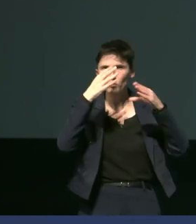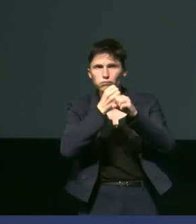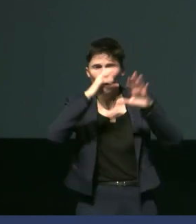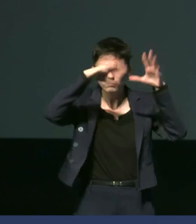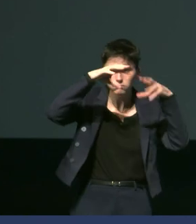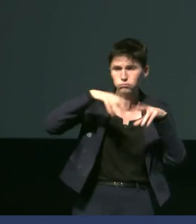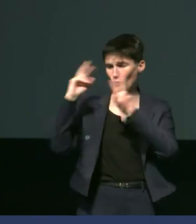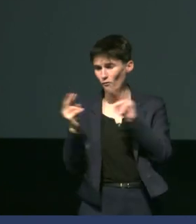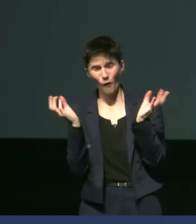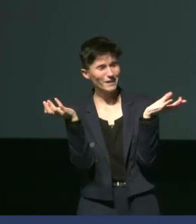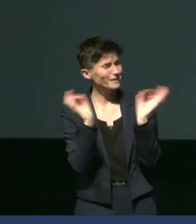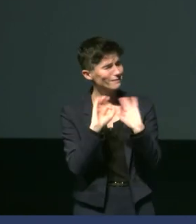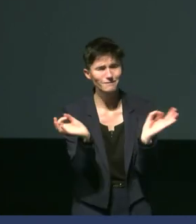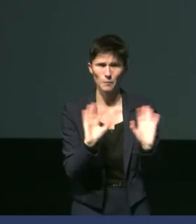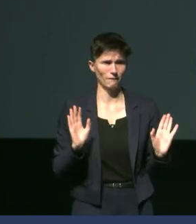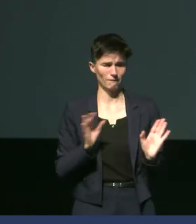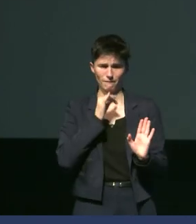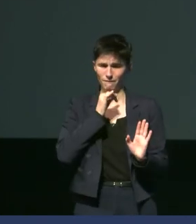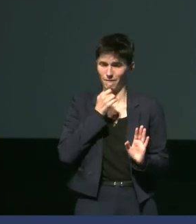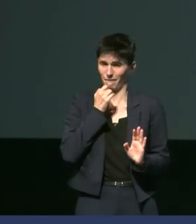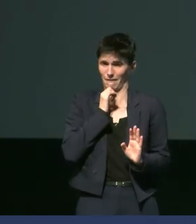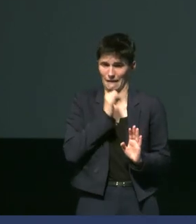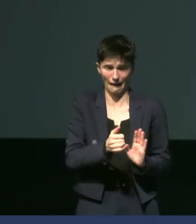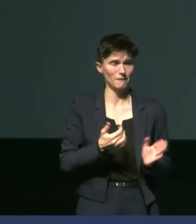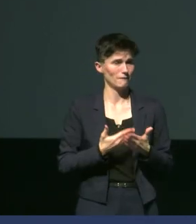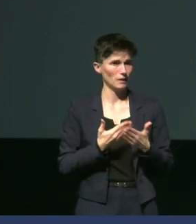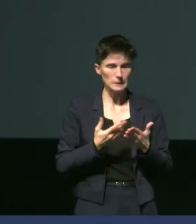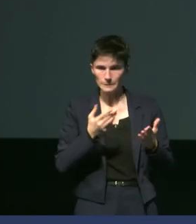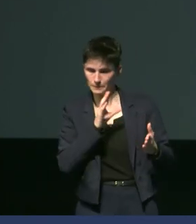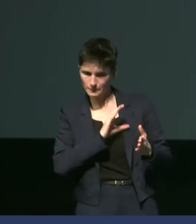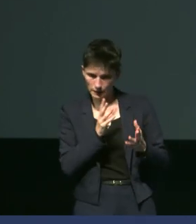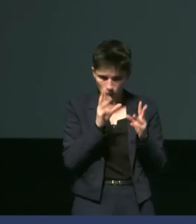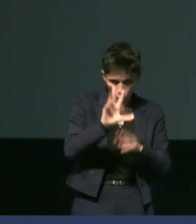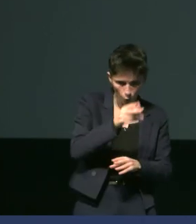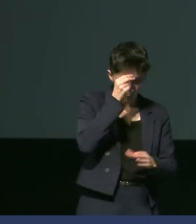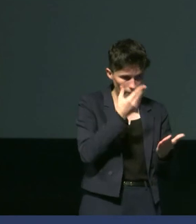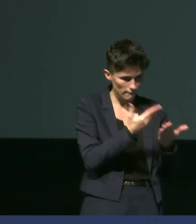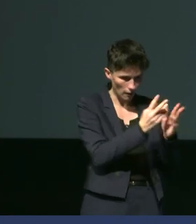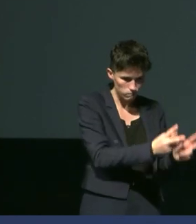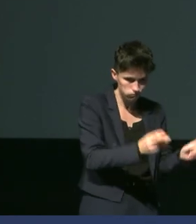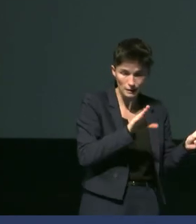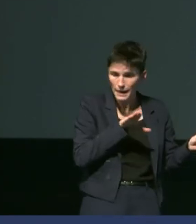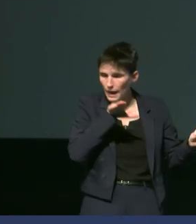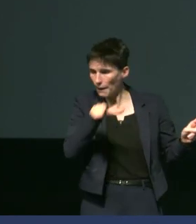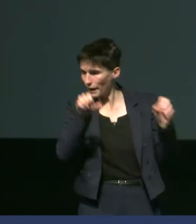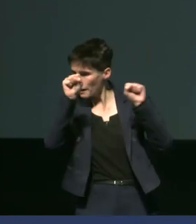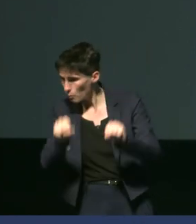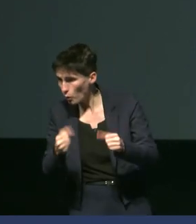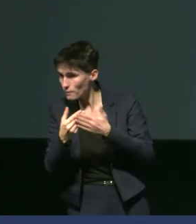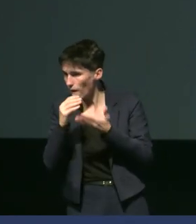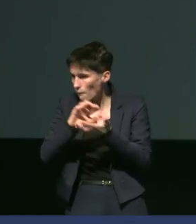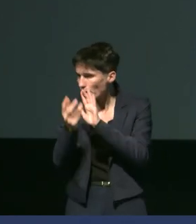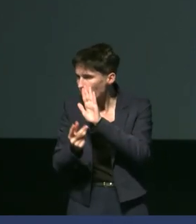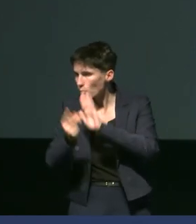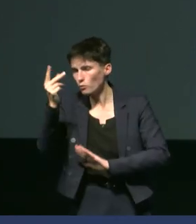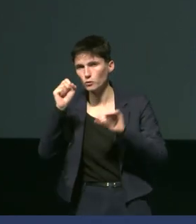précipitation au milieu. Donc, on va être capable de comprendre une partie de l'histoire et ensuite, on pourra aller complexifier cette histoire. Mais le but, c